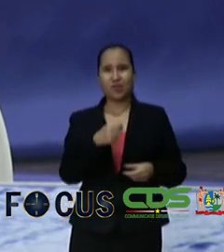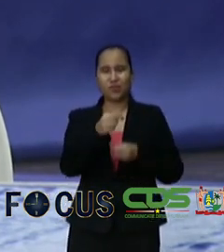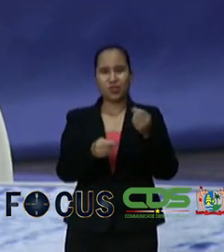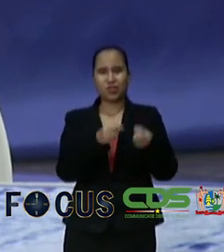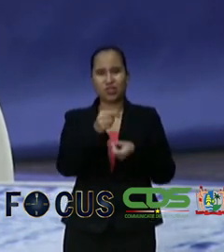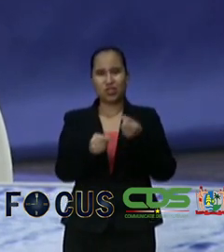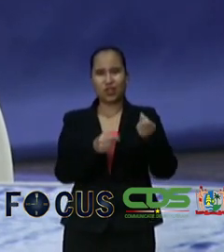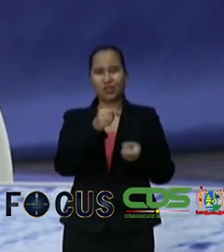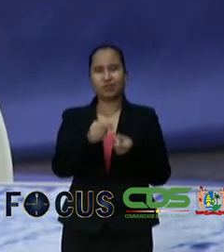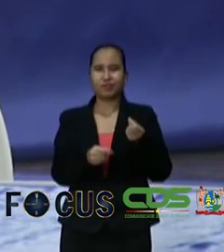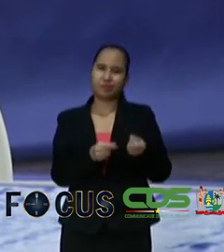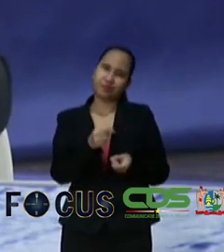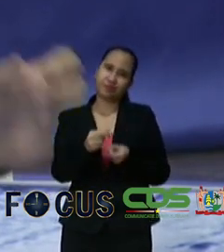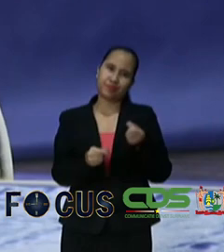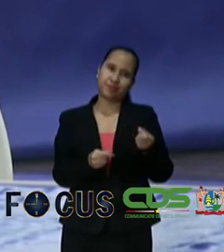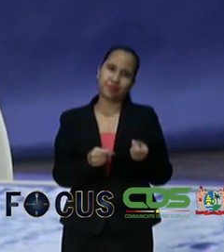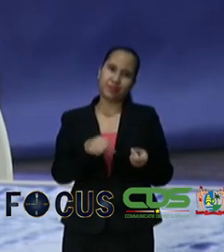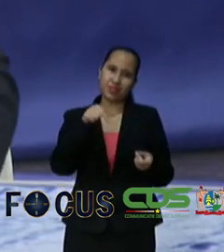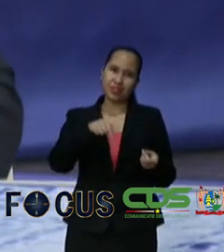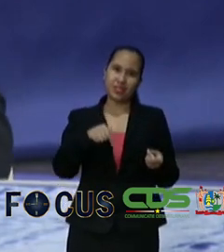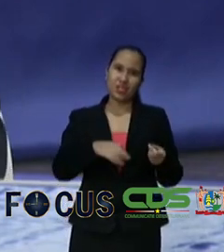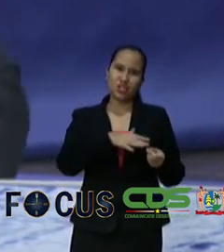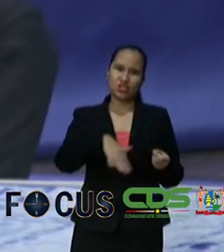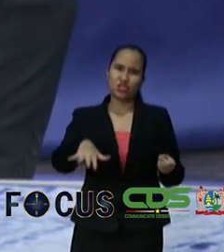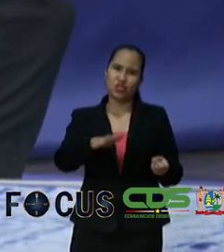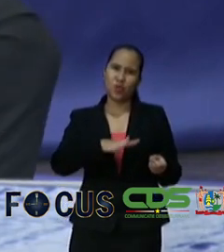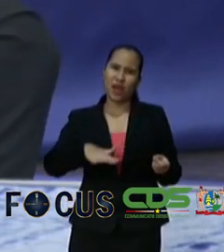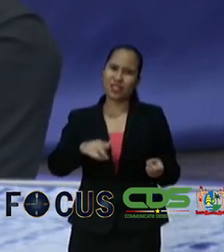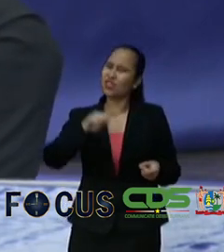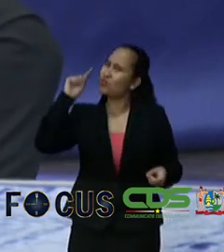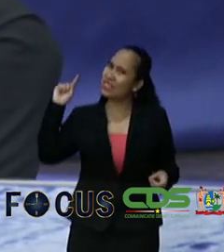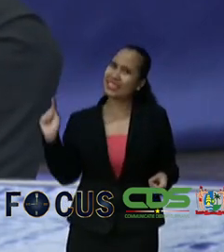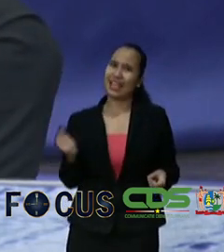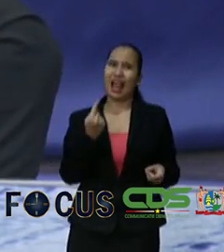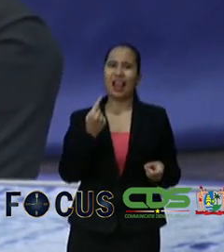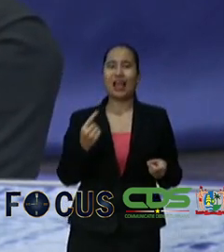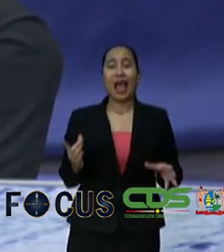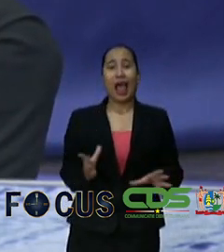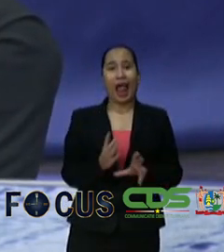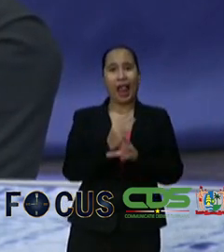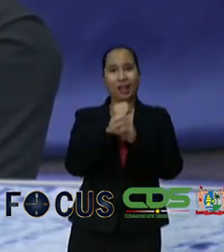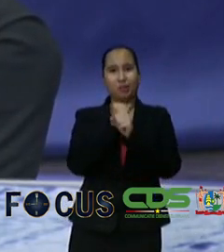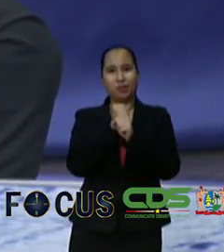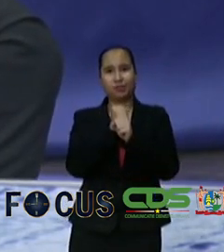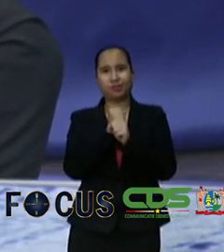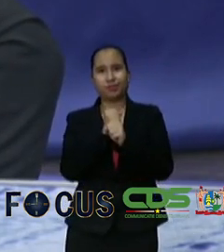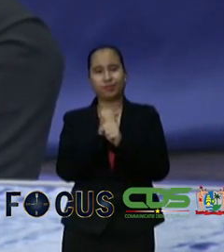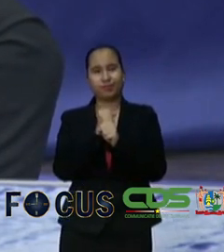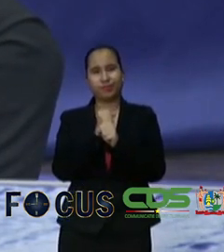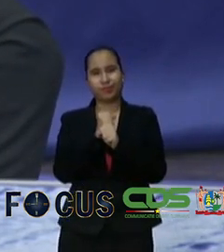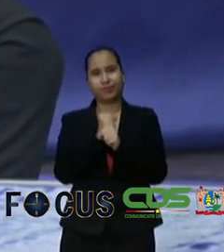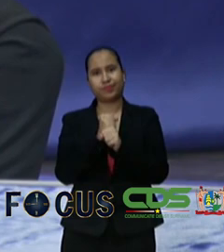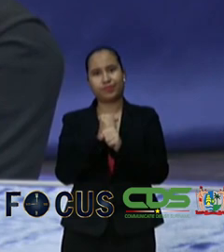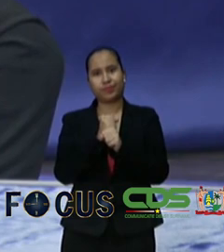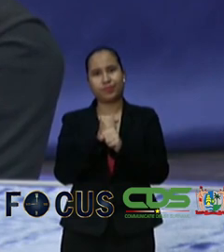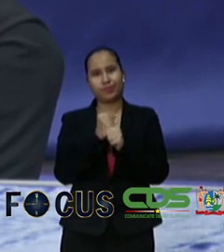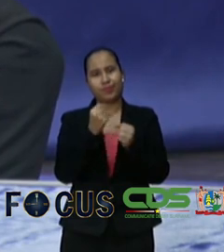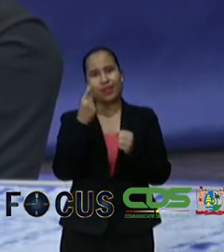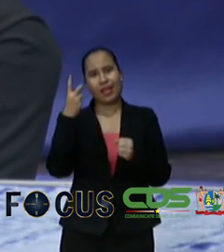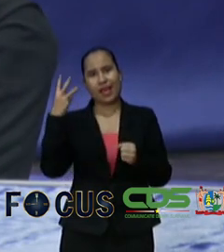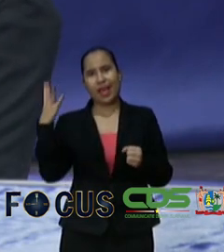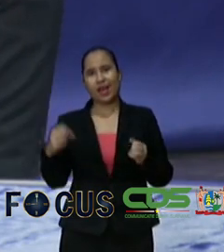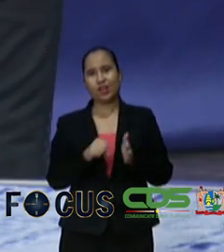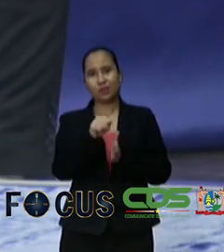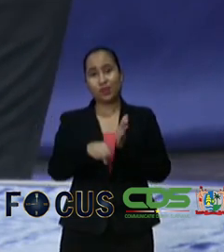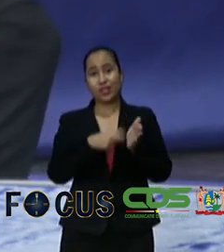zij dan in zo'n situatie dan zo snel en mogelijk worden verholpen door middel van enkele projecten welke we hebben